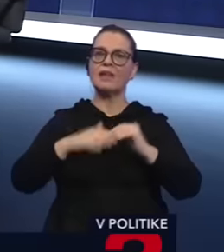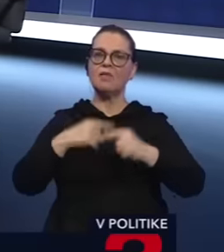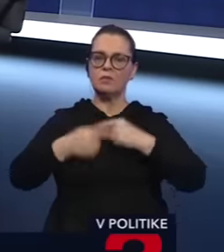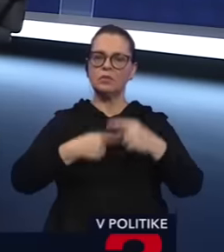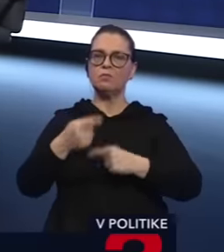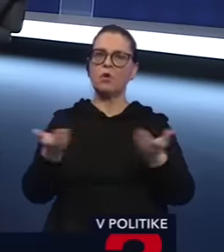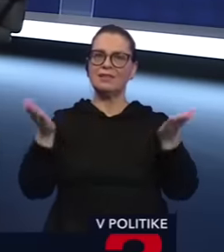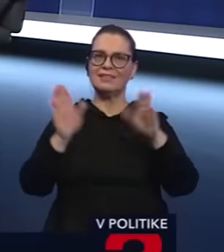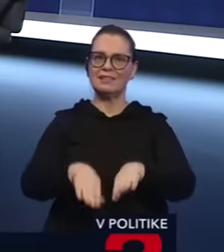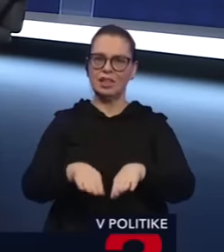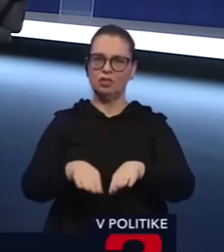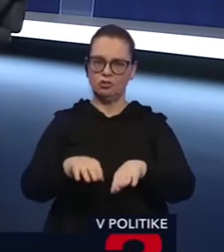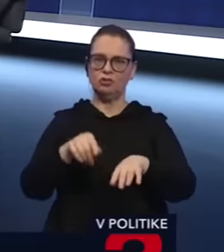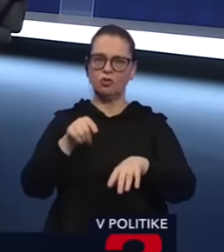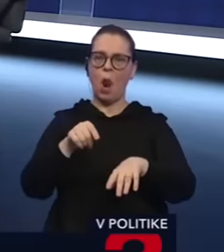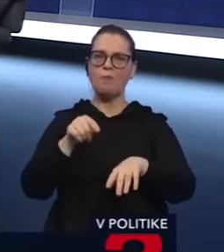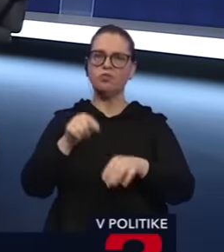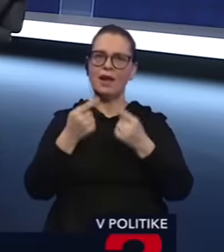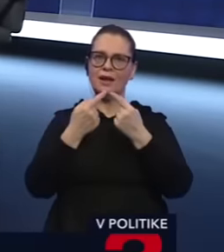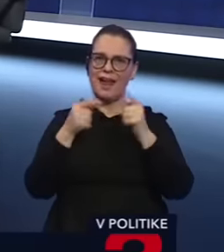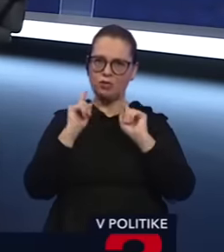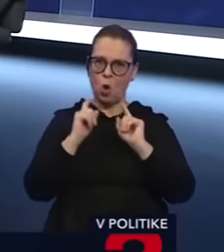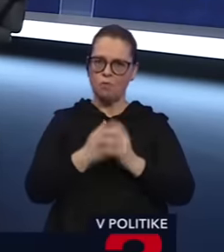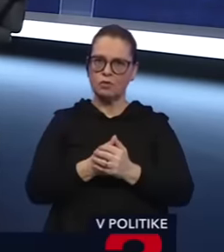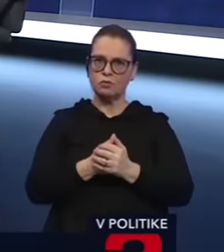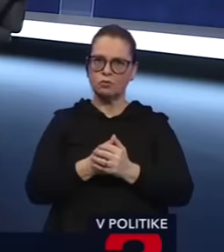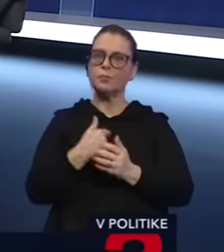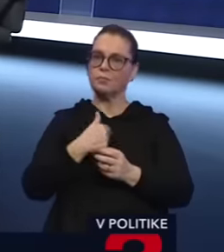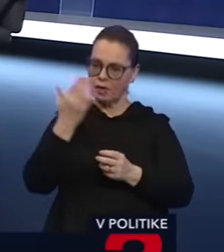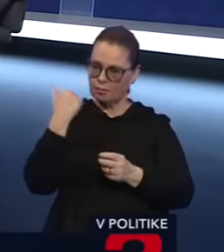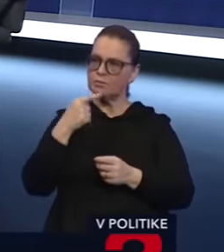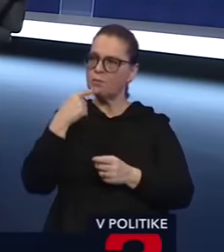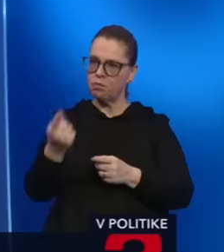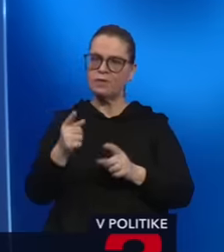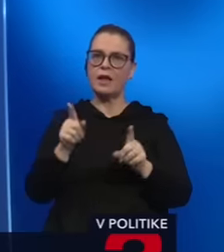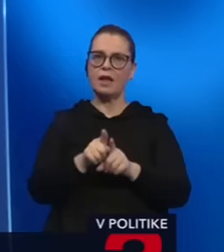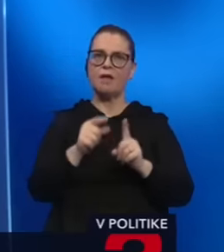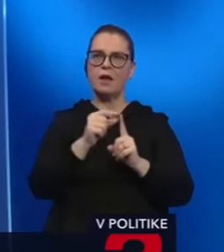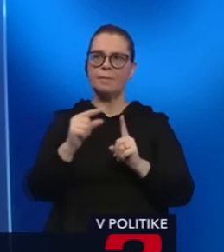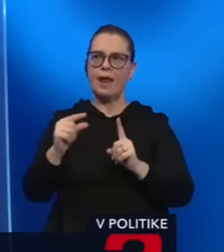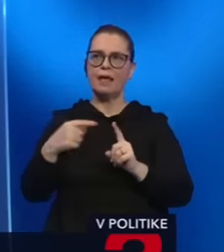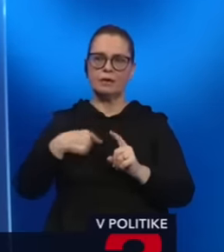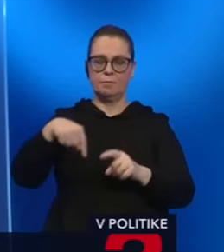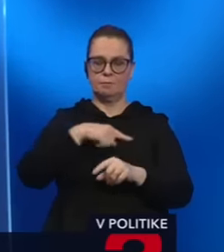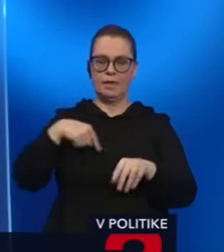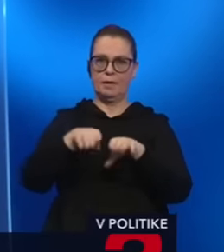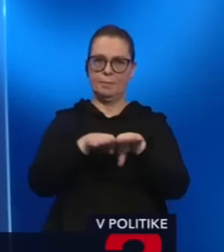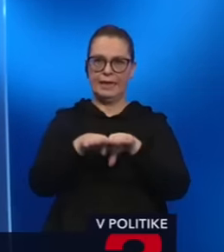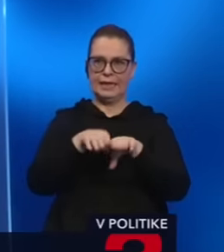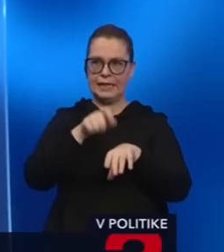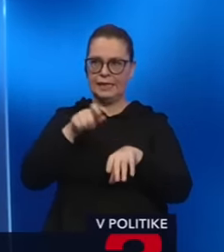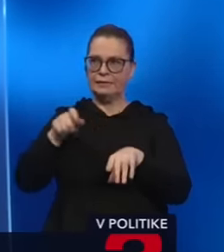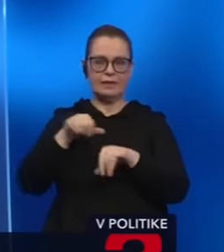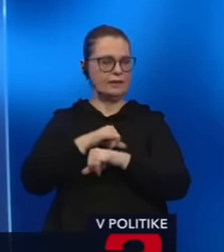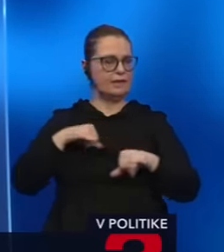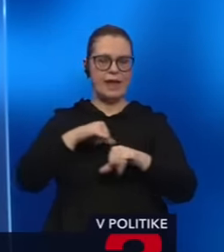na Slovensku s nedozernými následkami. A my toto hovoríme a sme to pánovi Pelegrinomu povedali, že ako ministri my nechceme